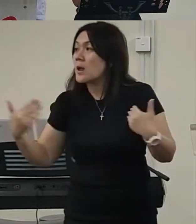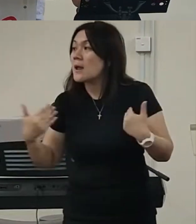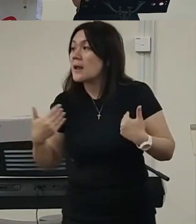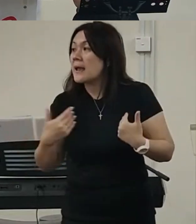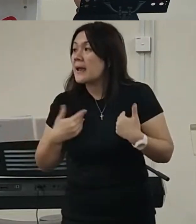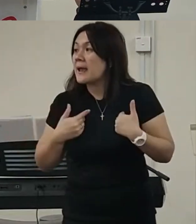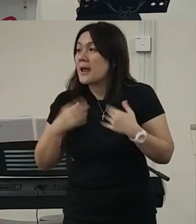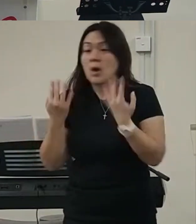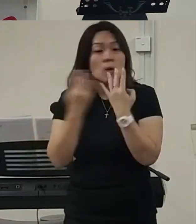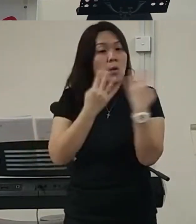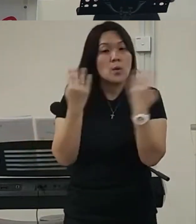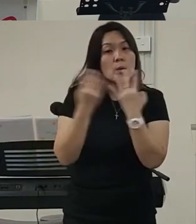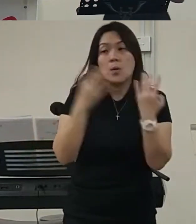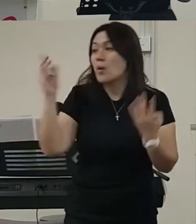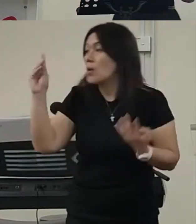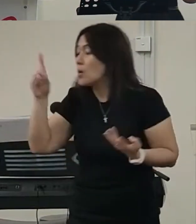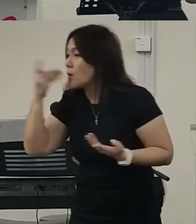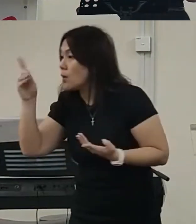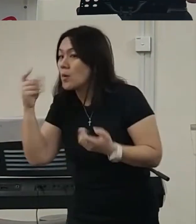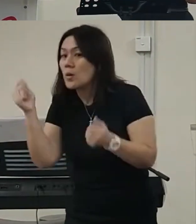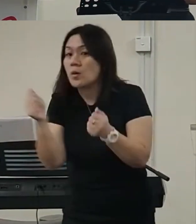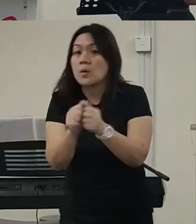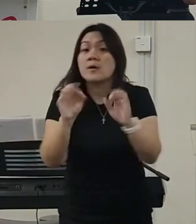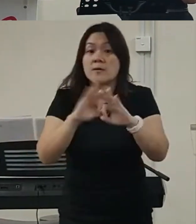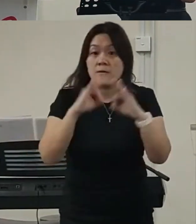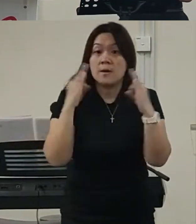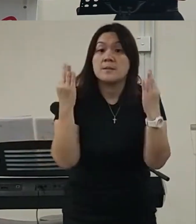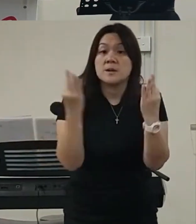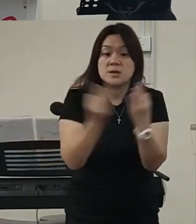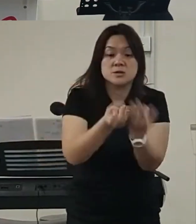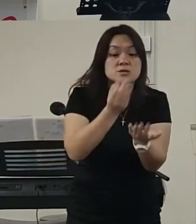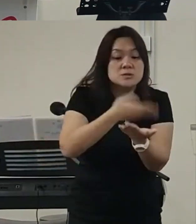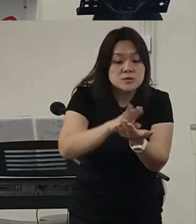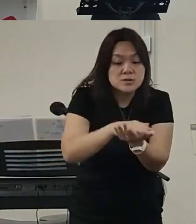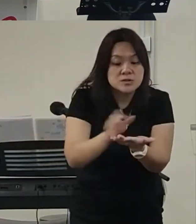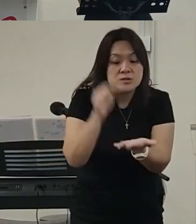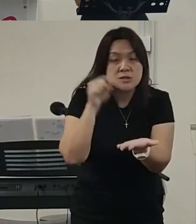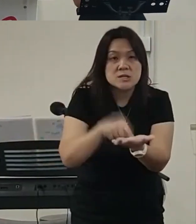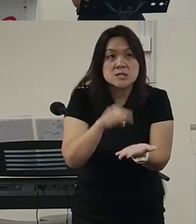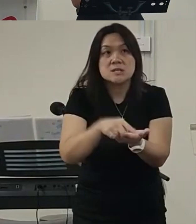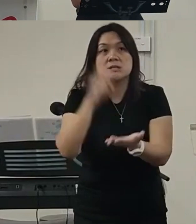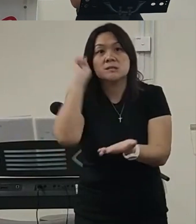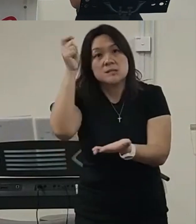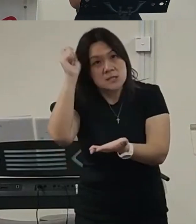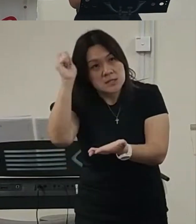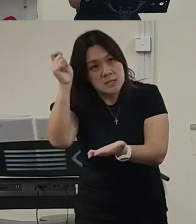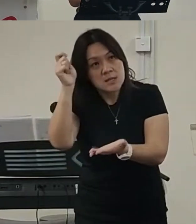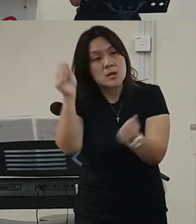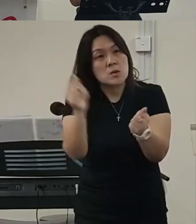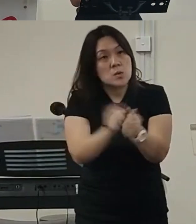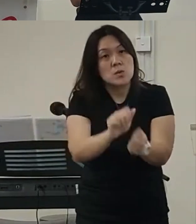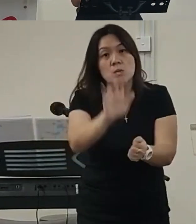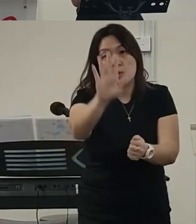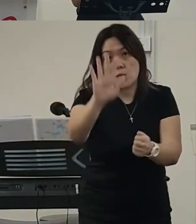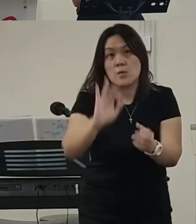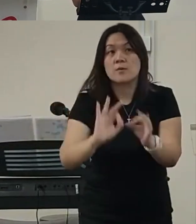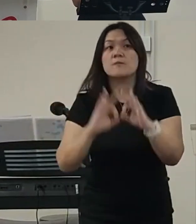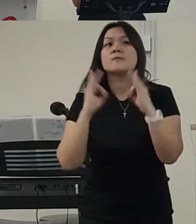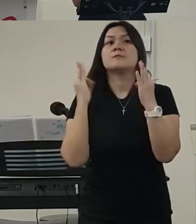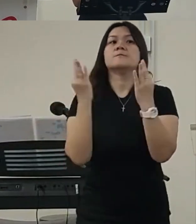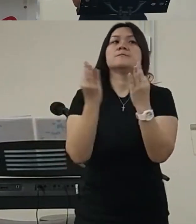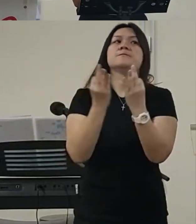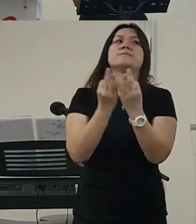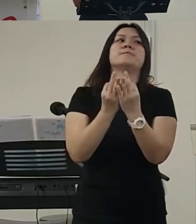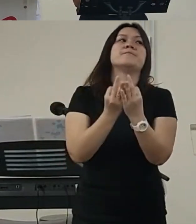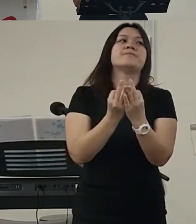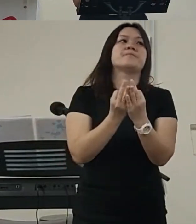所以今天晚上神告诉他说告诉我说呢今天晚上当你跟你的家人共进晚餐的时候庆祝你的生日的时候呢要跟他们分享这个见